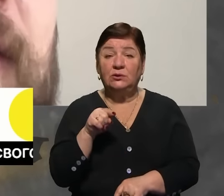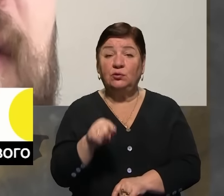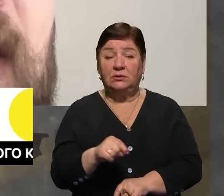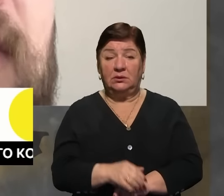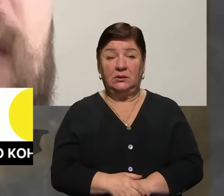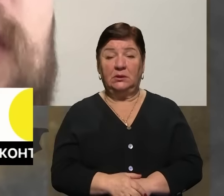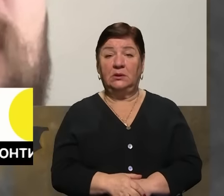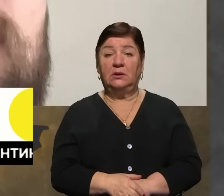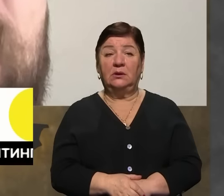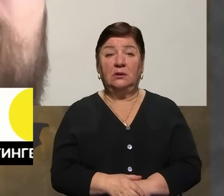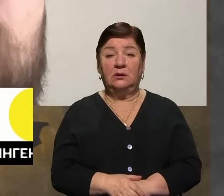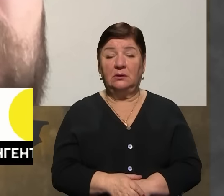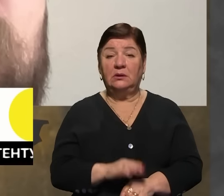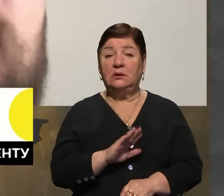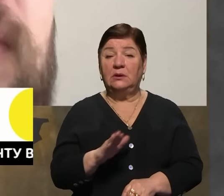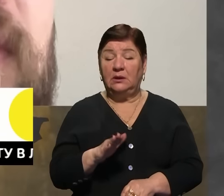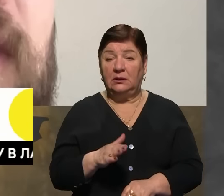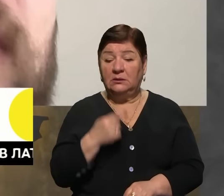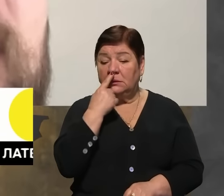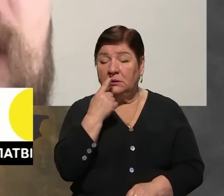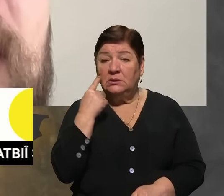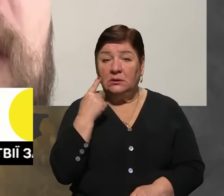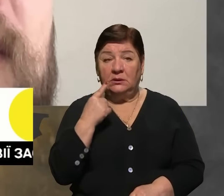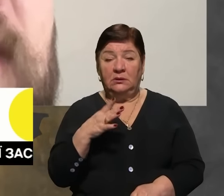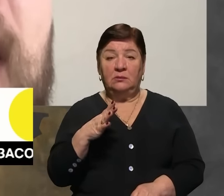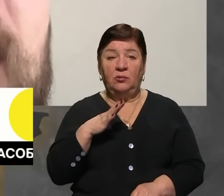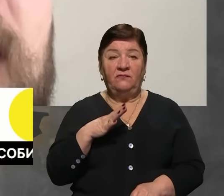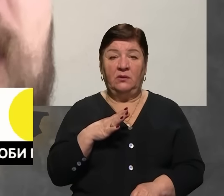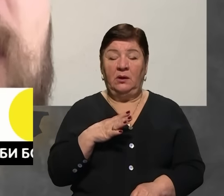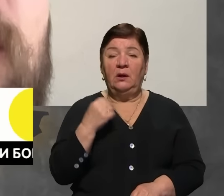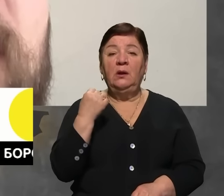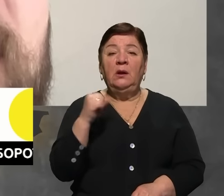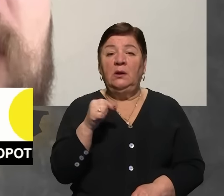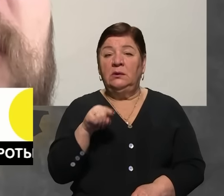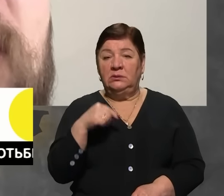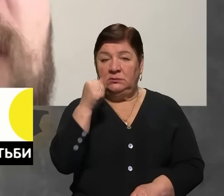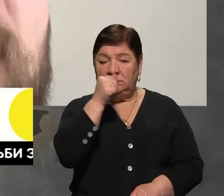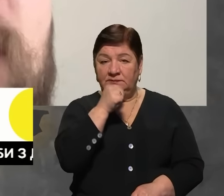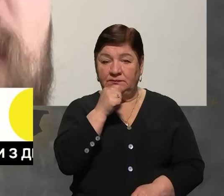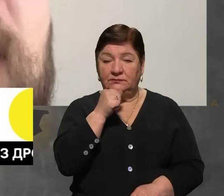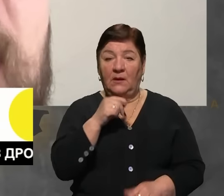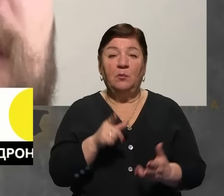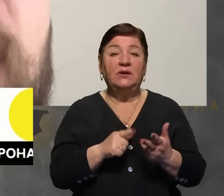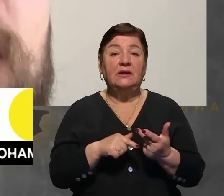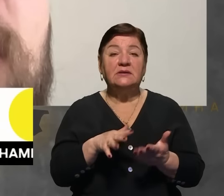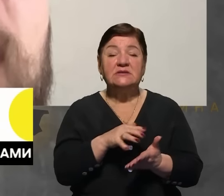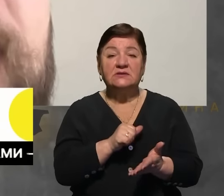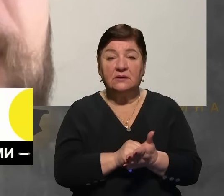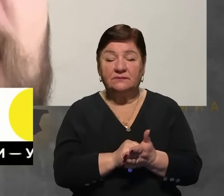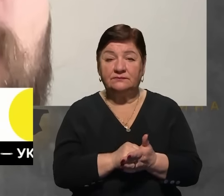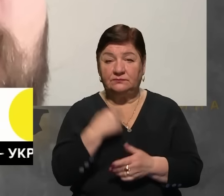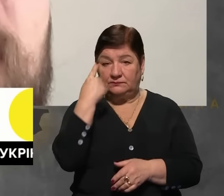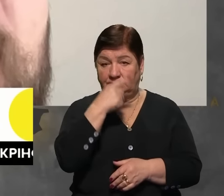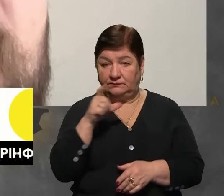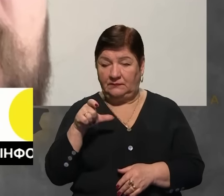Тобто, навіть нещодавно у нас був рекорд за цей рік по кількості знищення свого складу